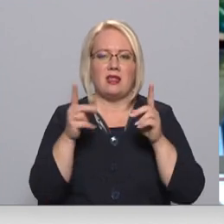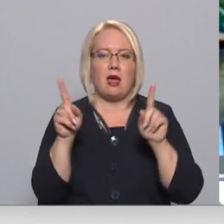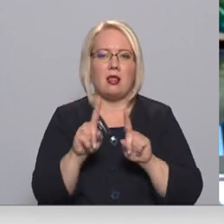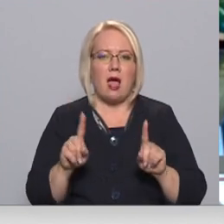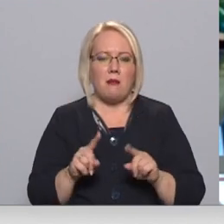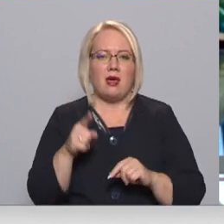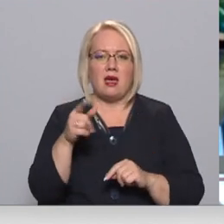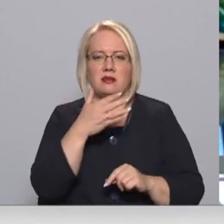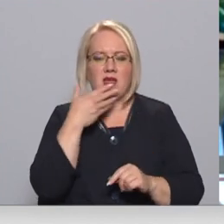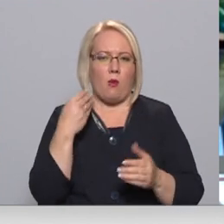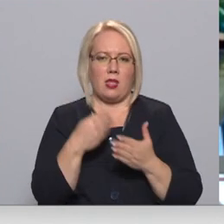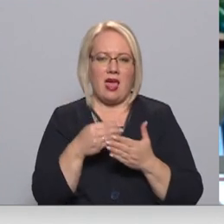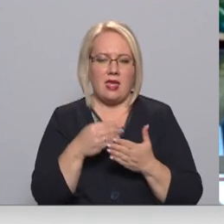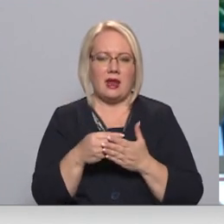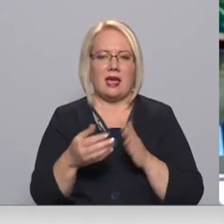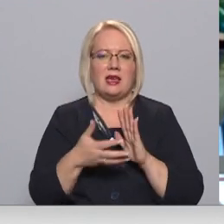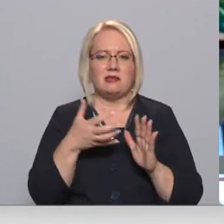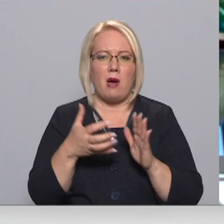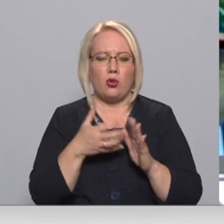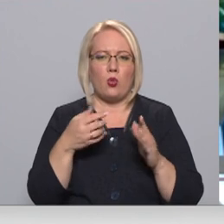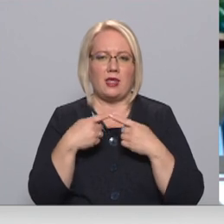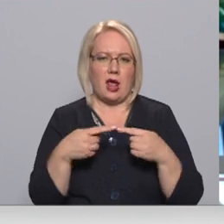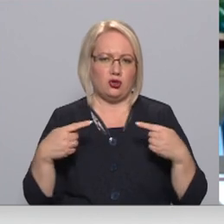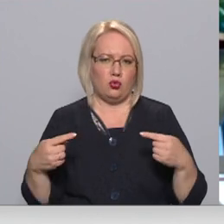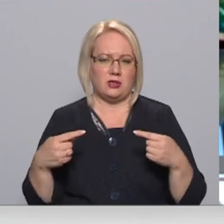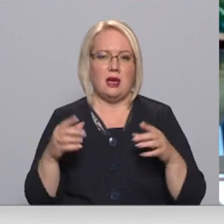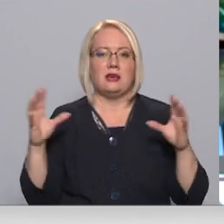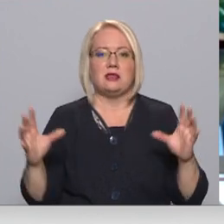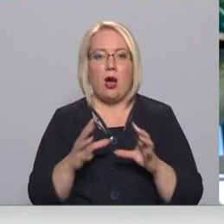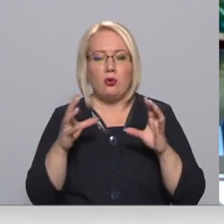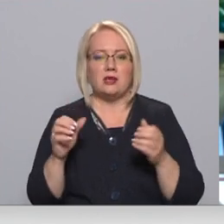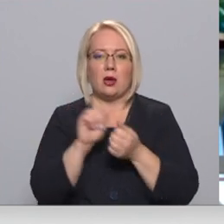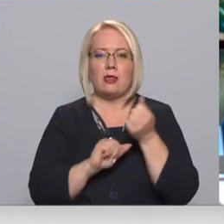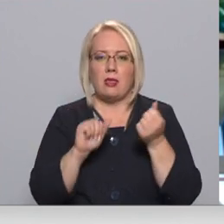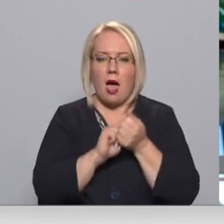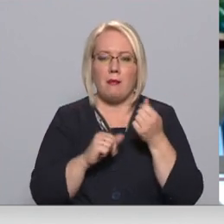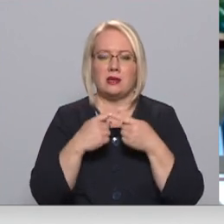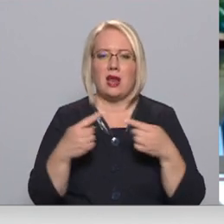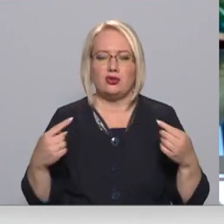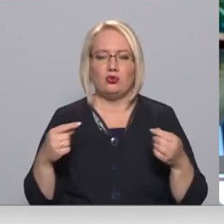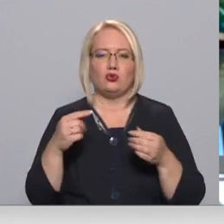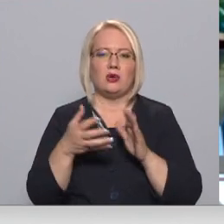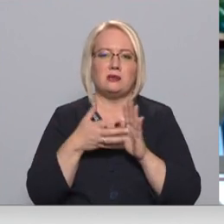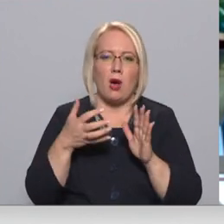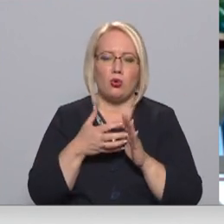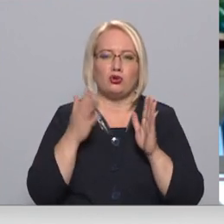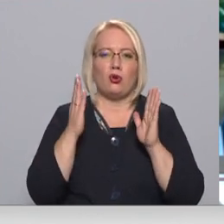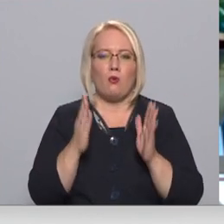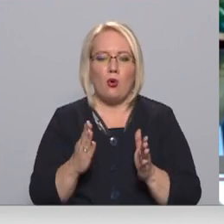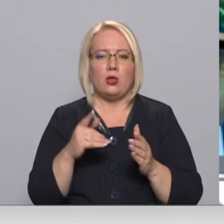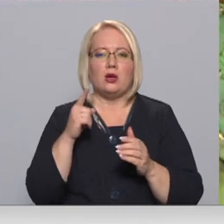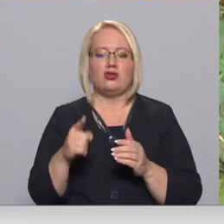neliederīgi izmantot resursus. Saudzīga dabas resursa izmantošana noteikti būtu šīs lapas